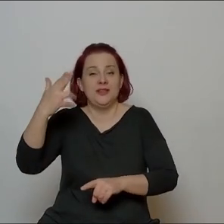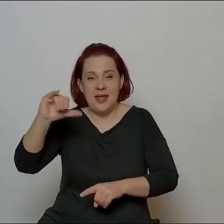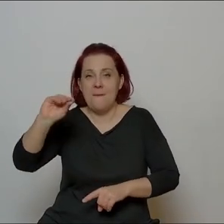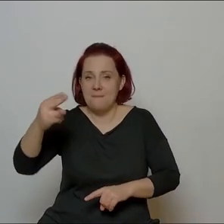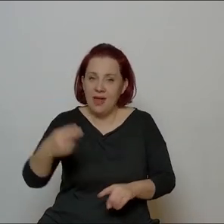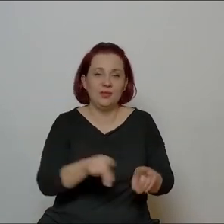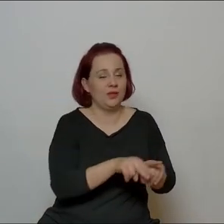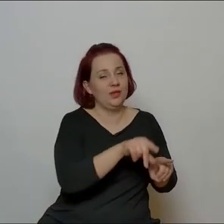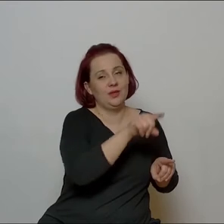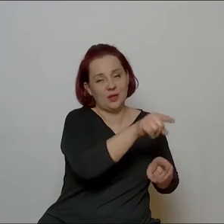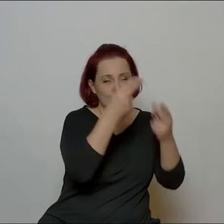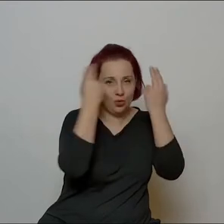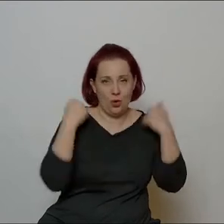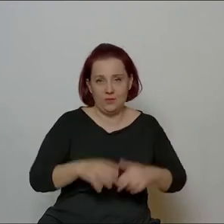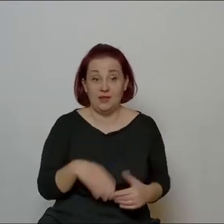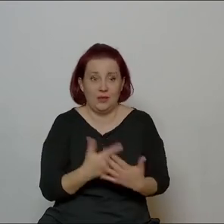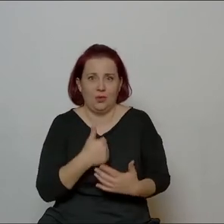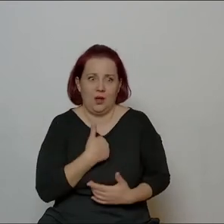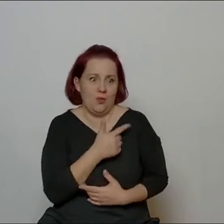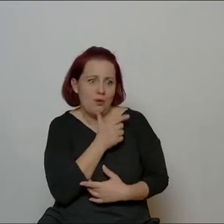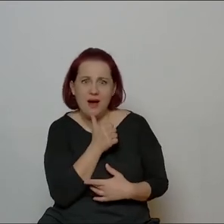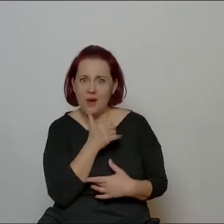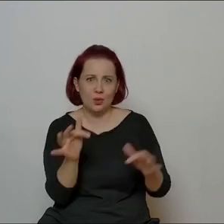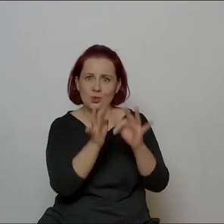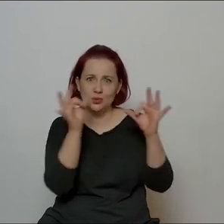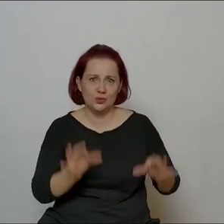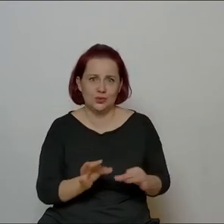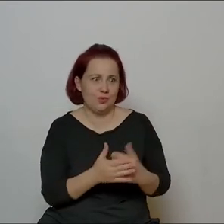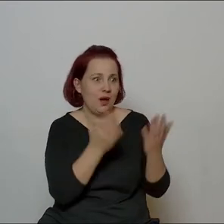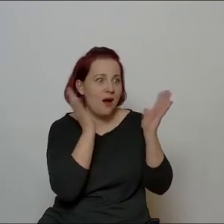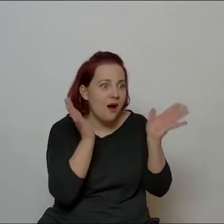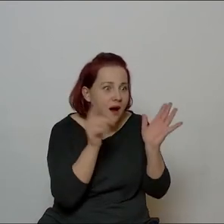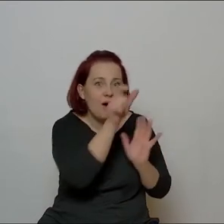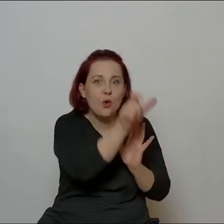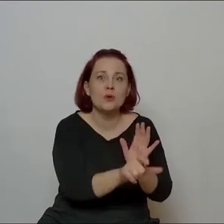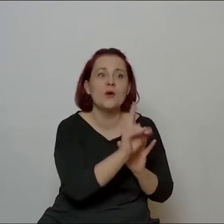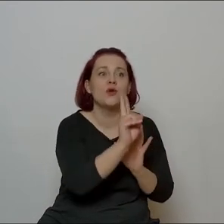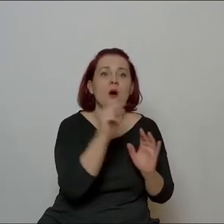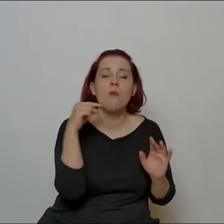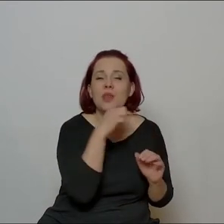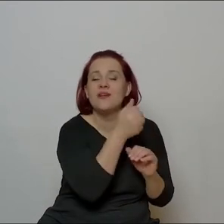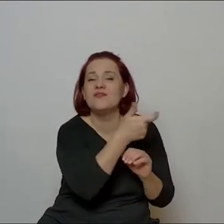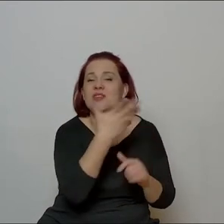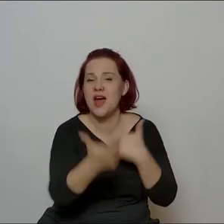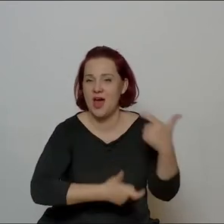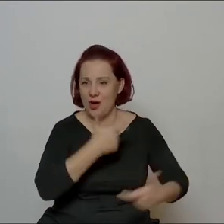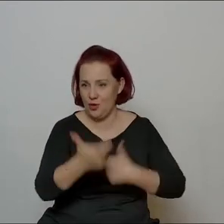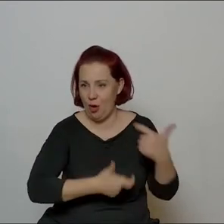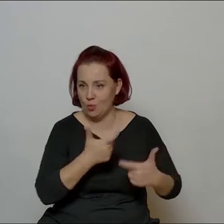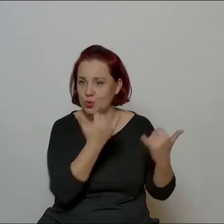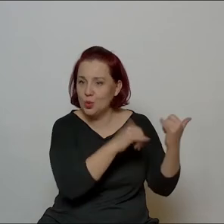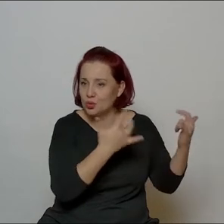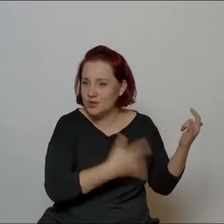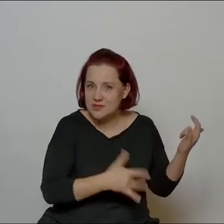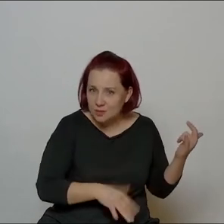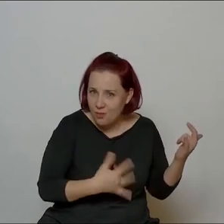Mnie to zawsze w sztuce fascynuje. Fascynują mnie multiartyści, osobnicy, którzy nie zajmują się